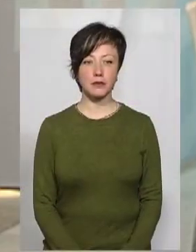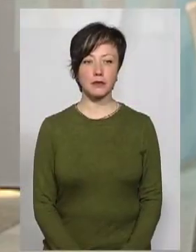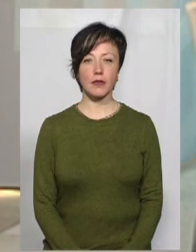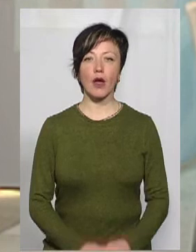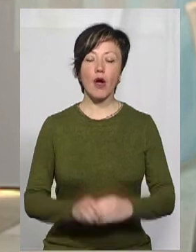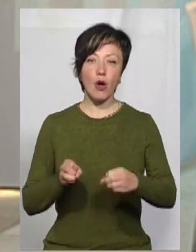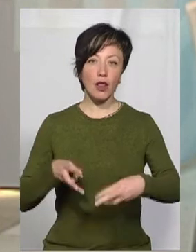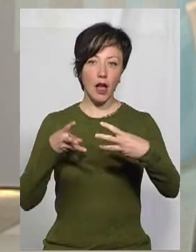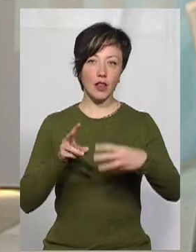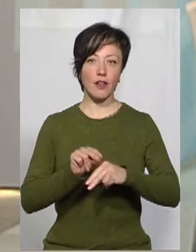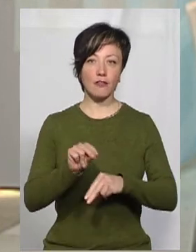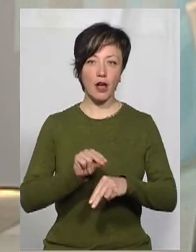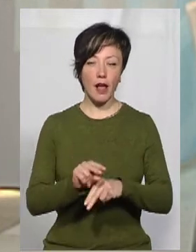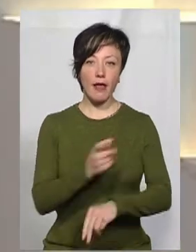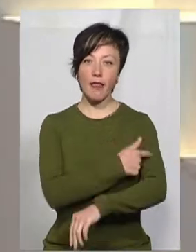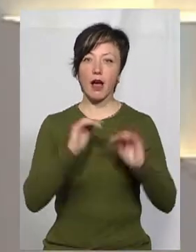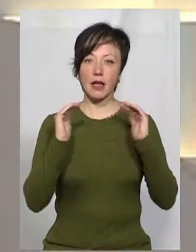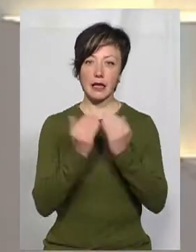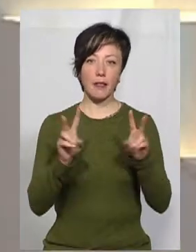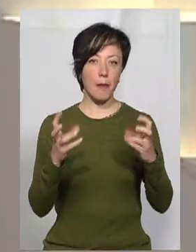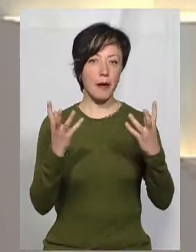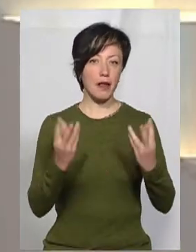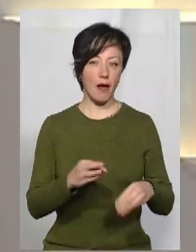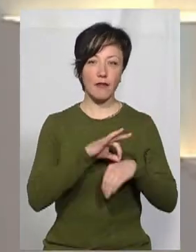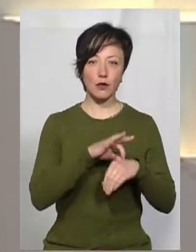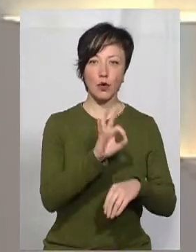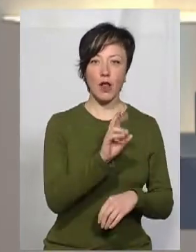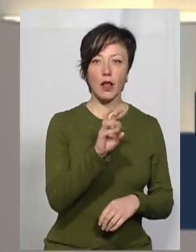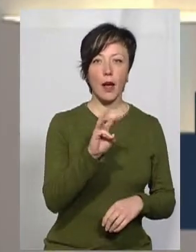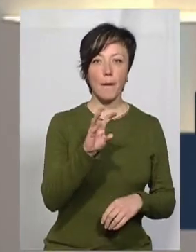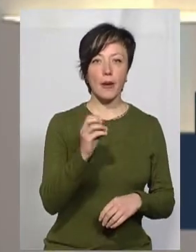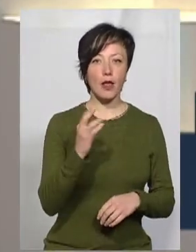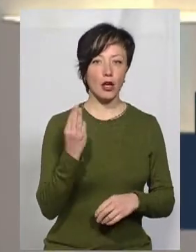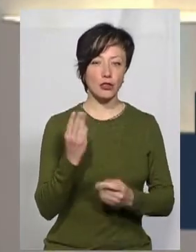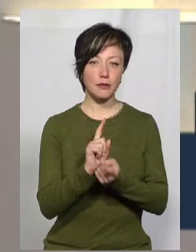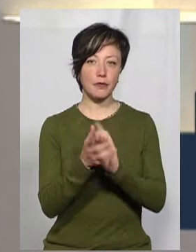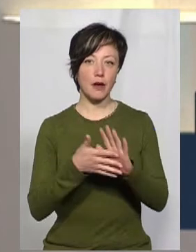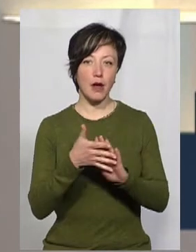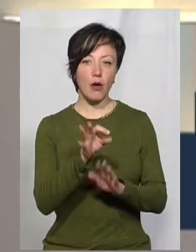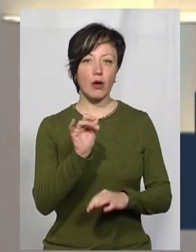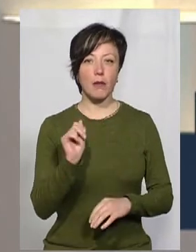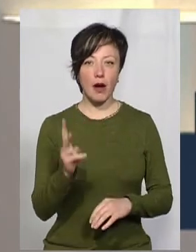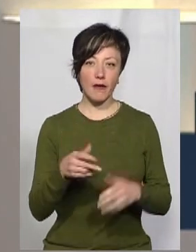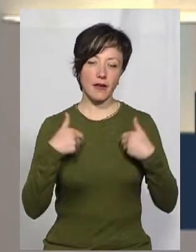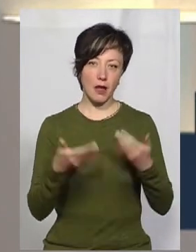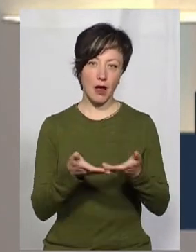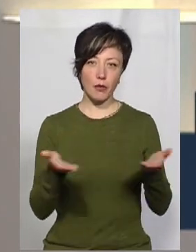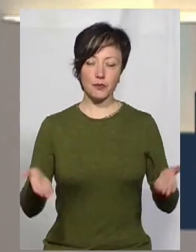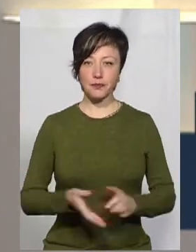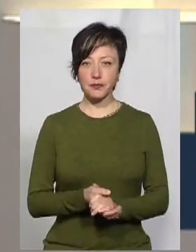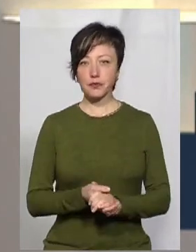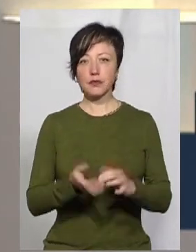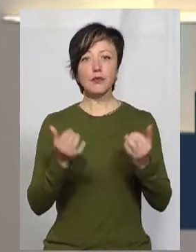Онлайн-навчання на карантині. Це тема дня. Мене звати Олена Кеміняш, на жестову мову перекладає Ольга Рибак. Усіх вітаємо.